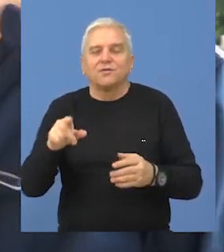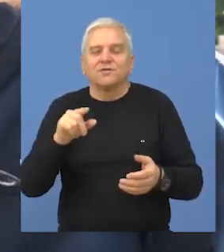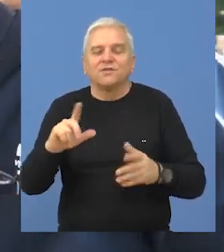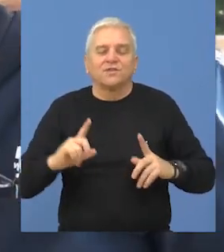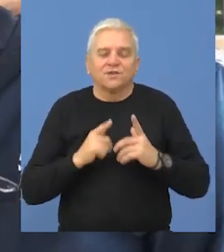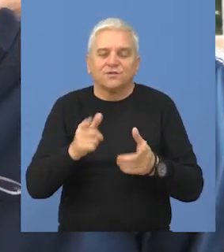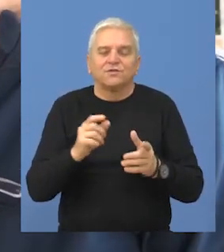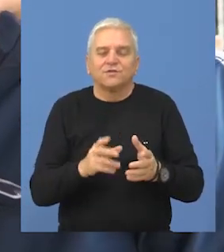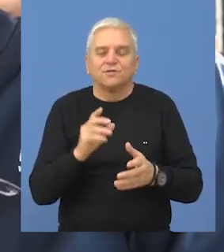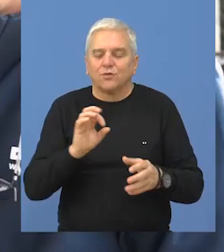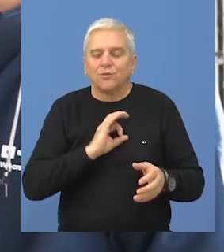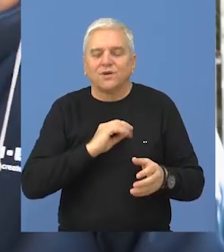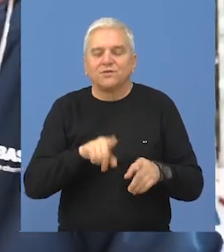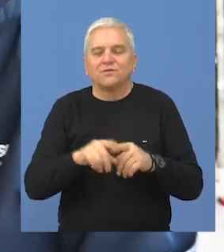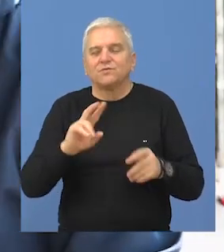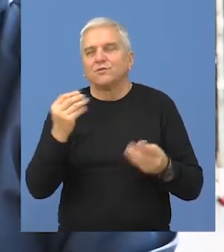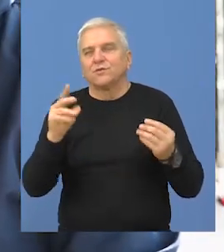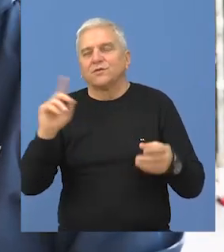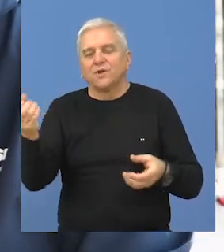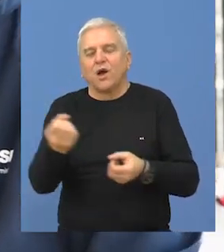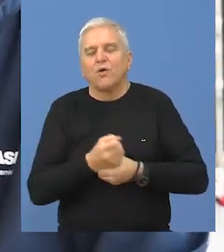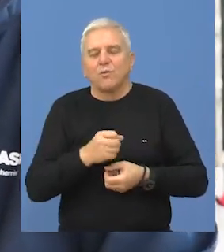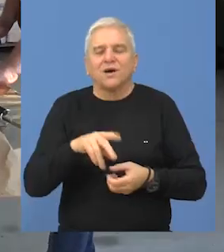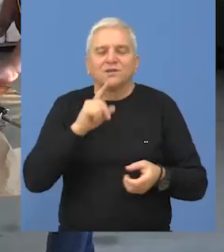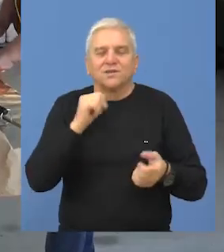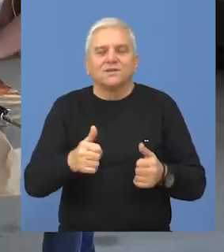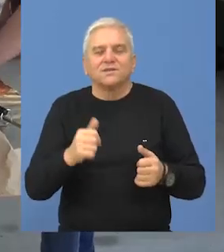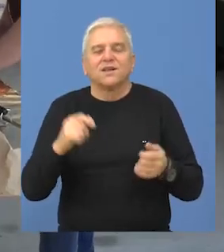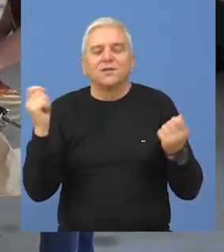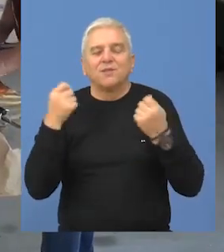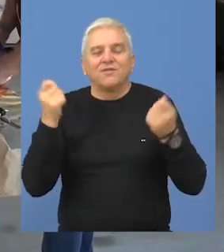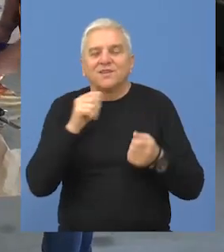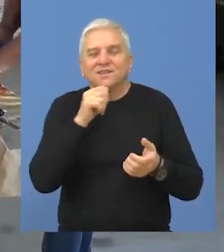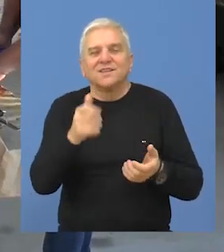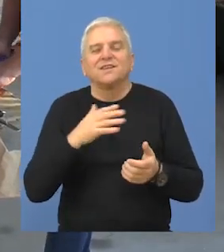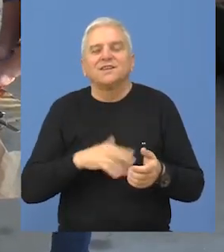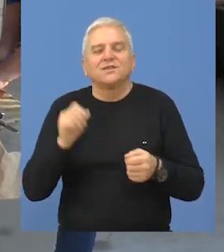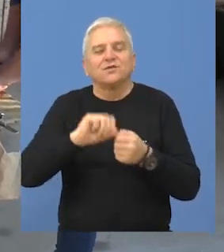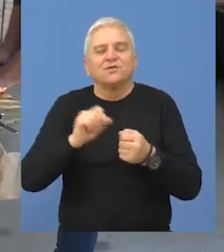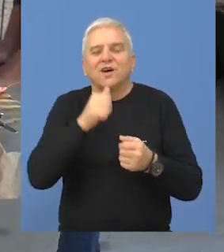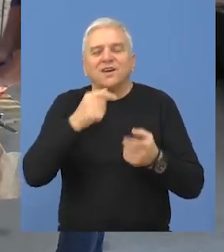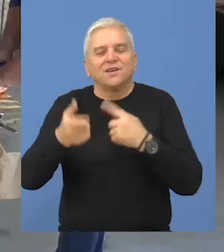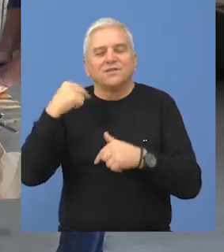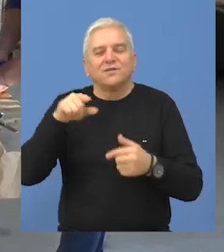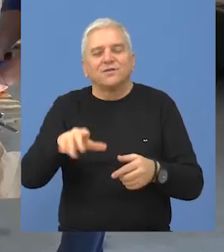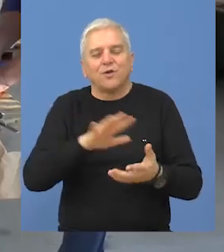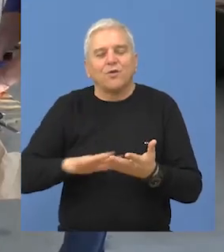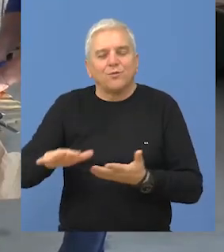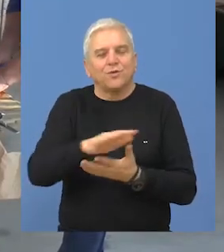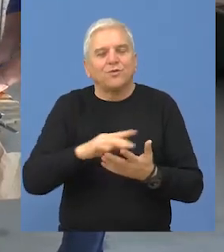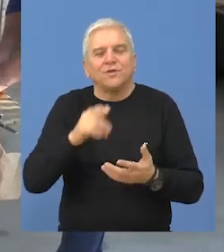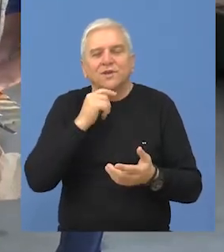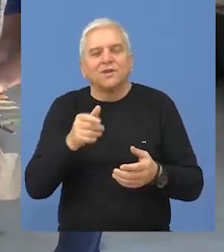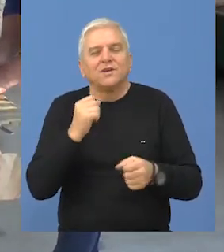da ovo zaživi i u Bečiju kao što je zaživjela Kobasicijana. Cilj same manifestacije jeste očuvanje tradicije ovog